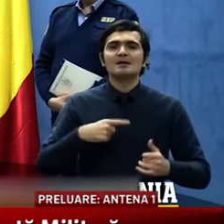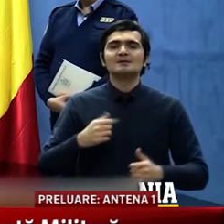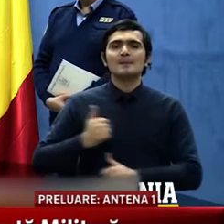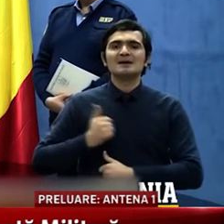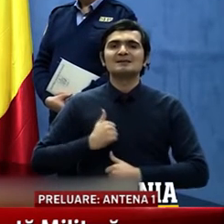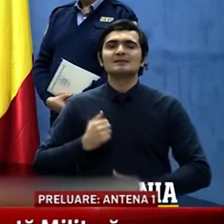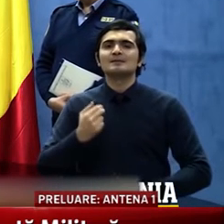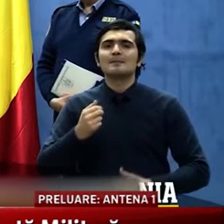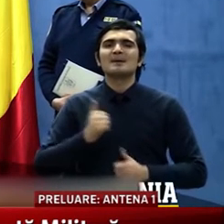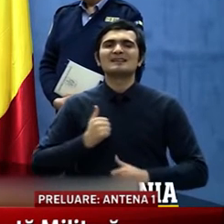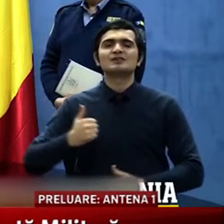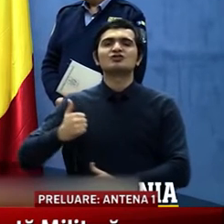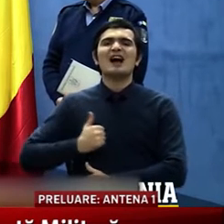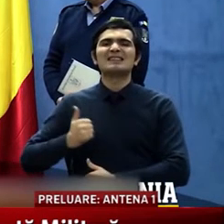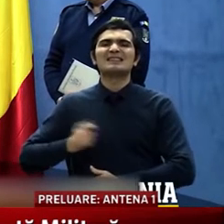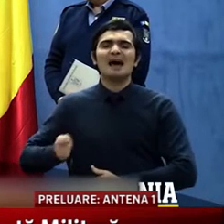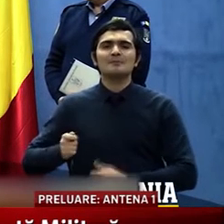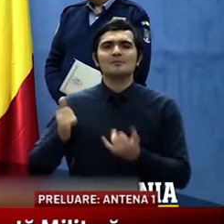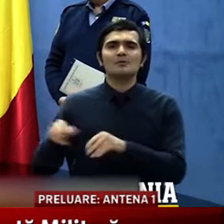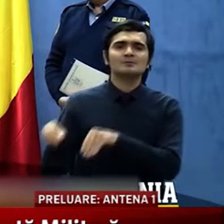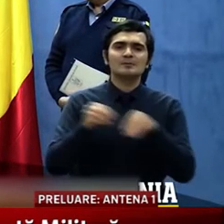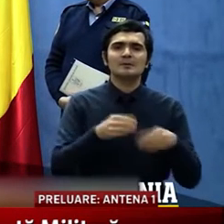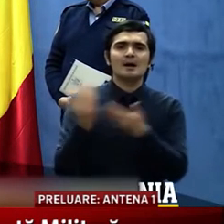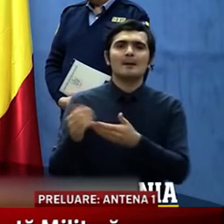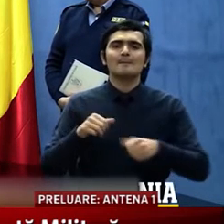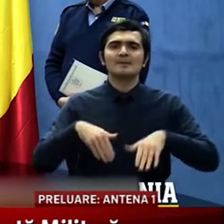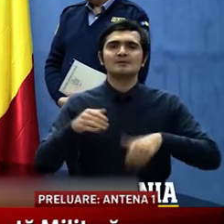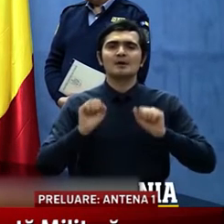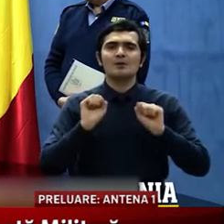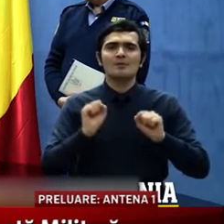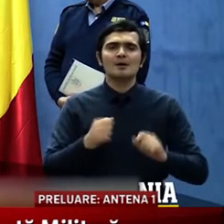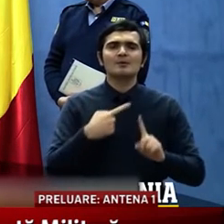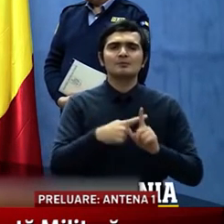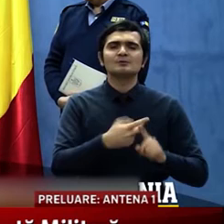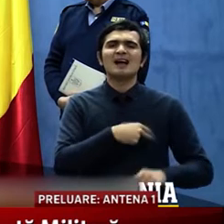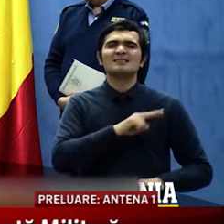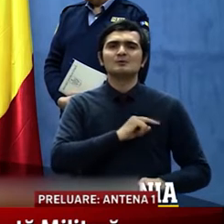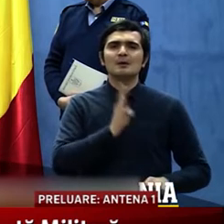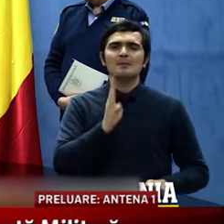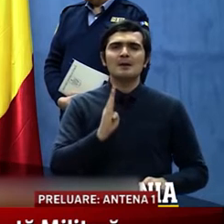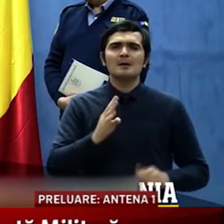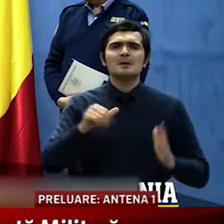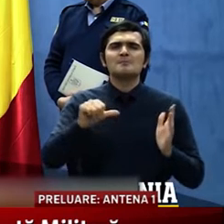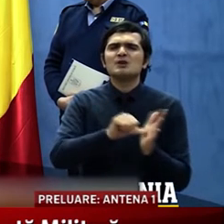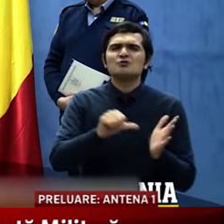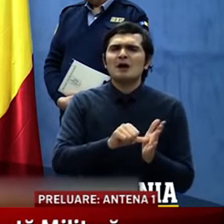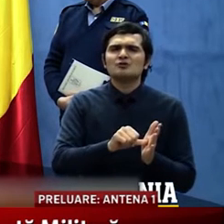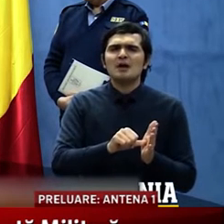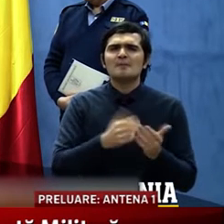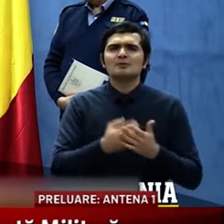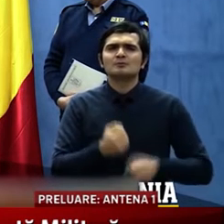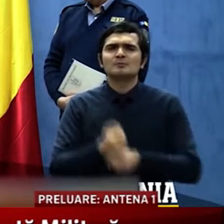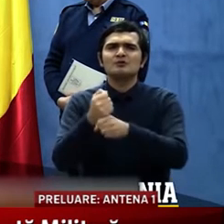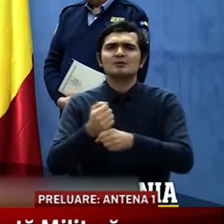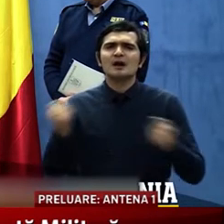română b. și mijloace logistice pentru sprijinirea activităților de ordine publică c.